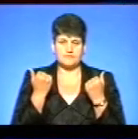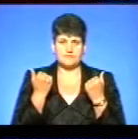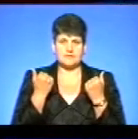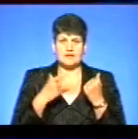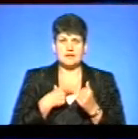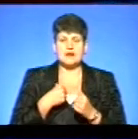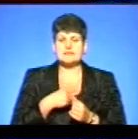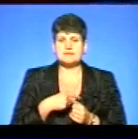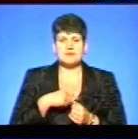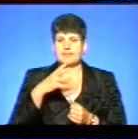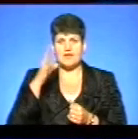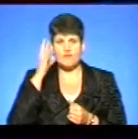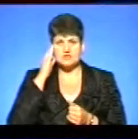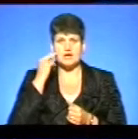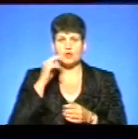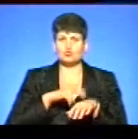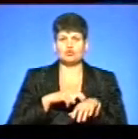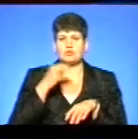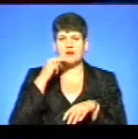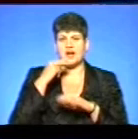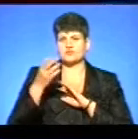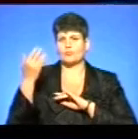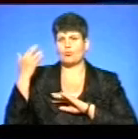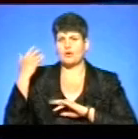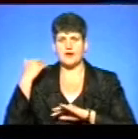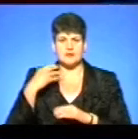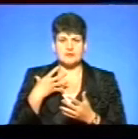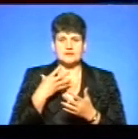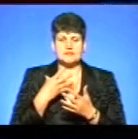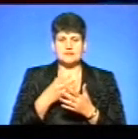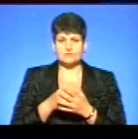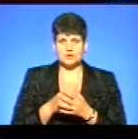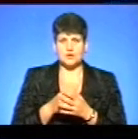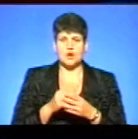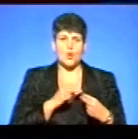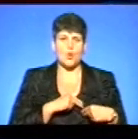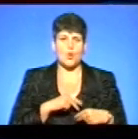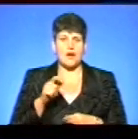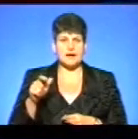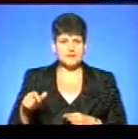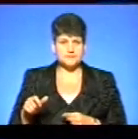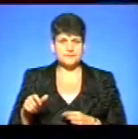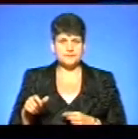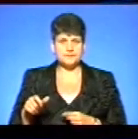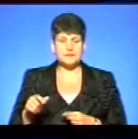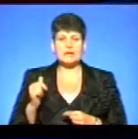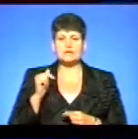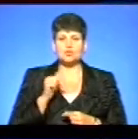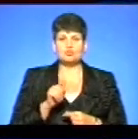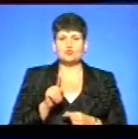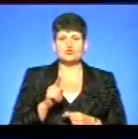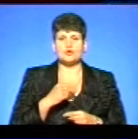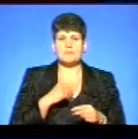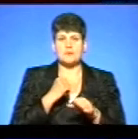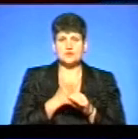вважаю якимось доктором кращим за попередніх своїх колег. Напевно, тому, що я працюю